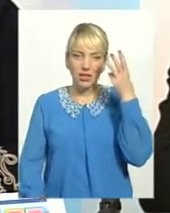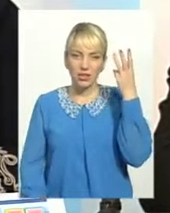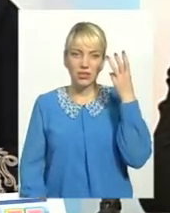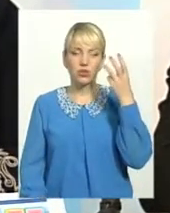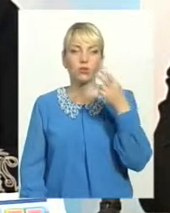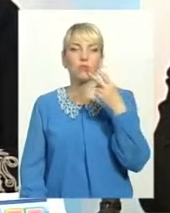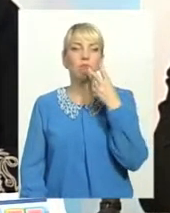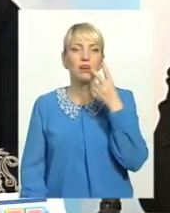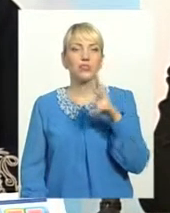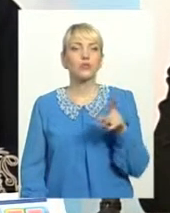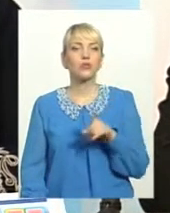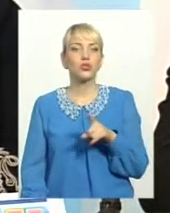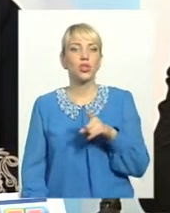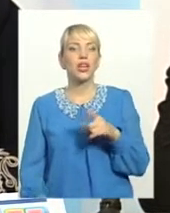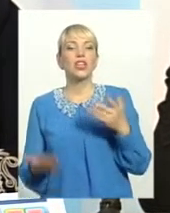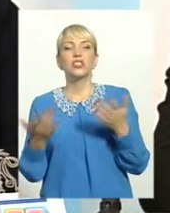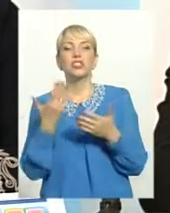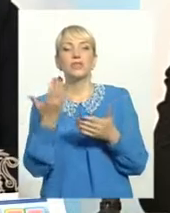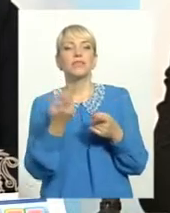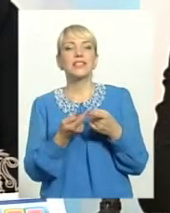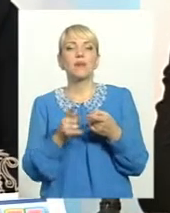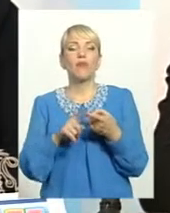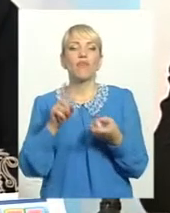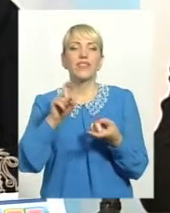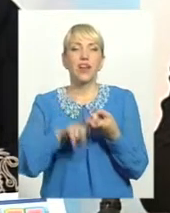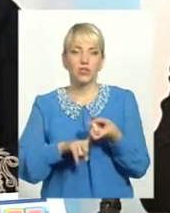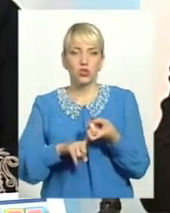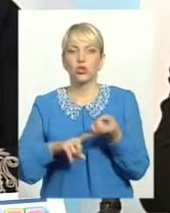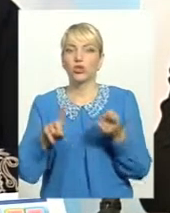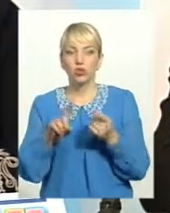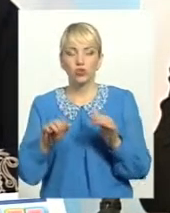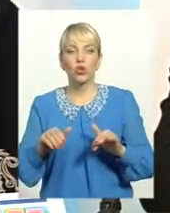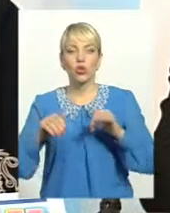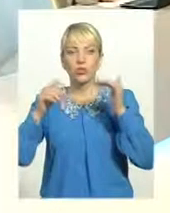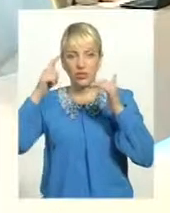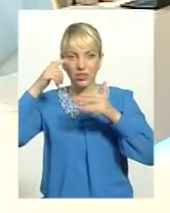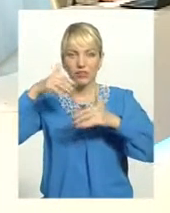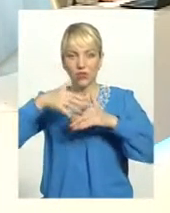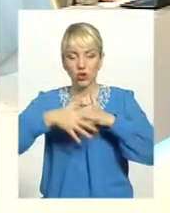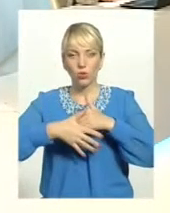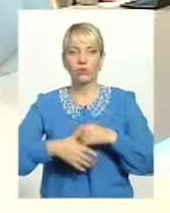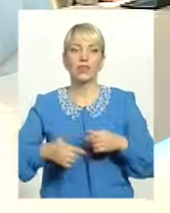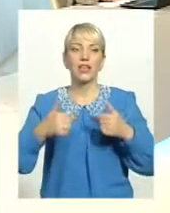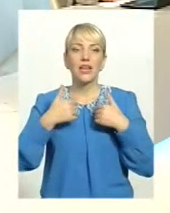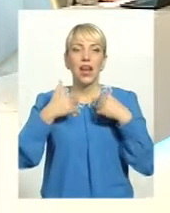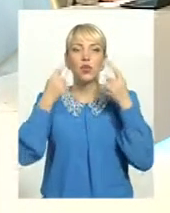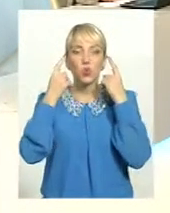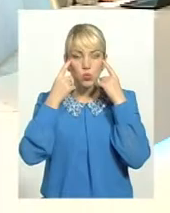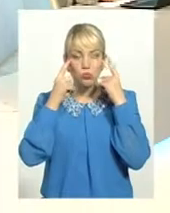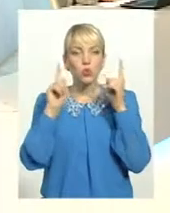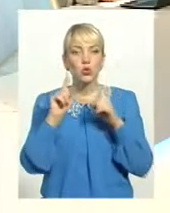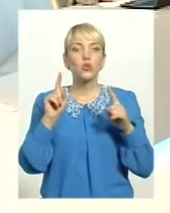фізичної посіб. пов'язуєте? З тим, що росте свідомість наших мешканців? Я думаю, що все-таки